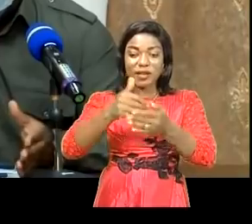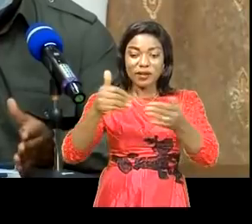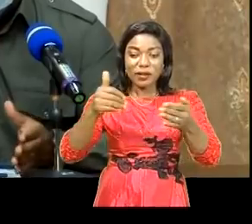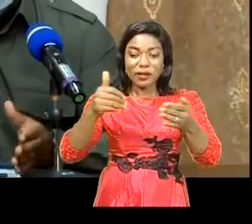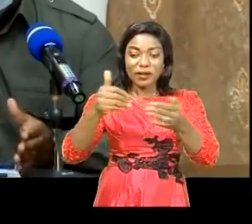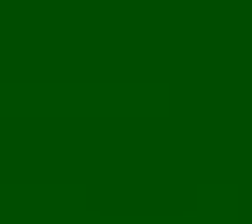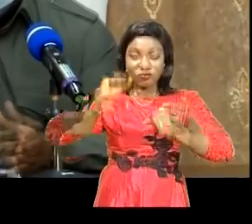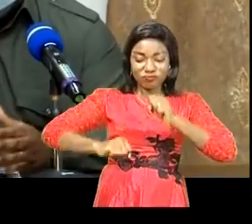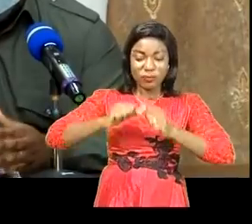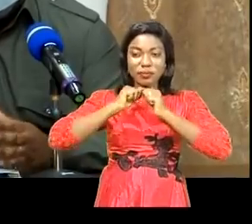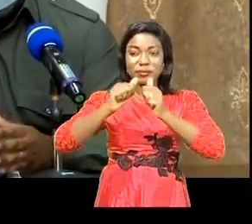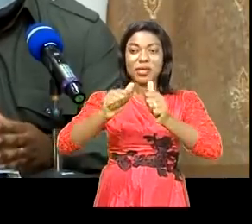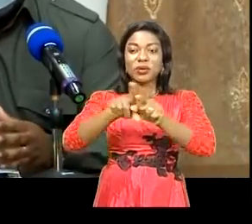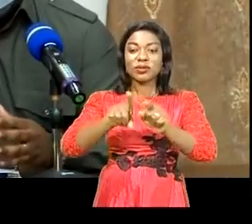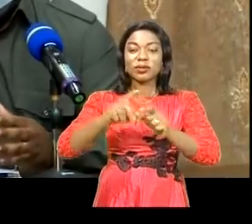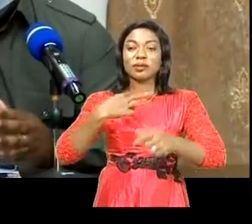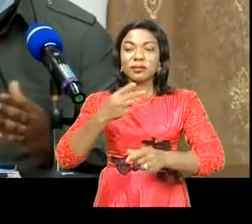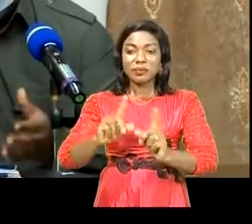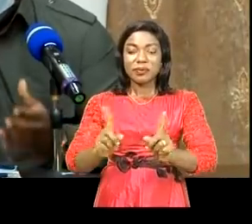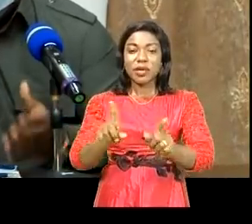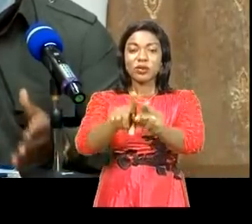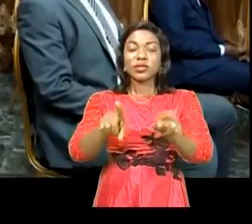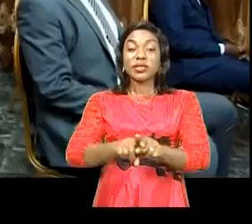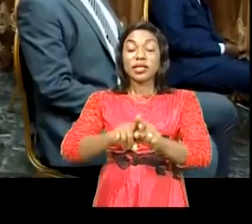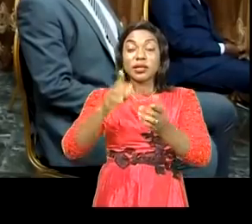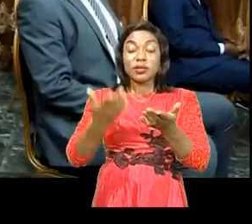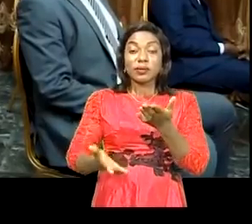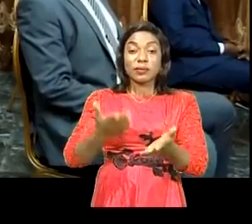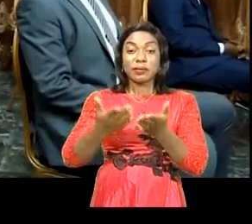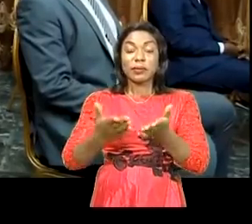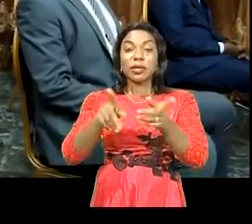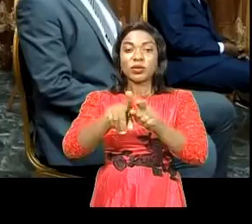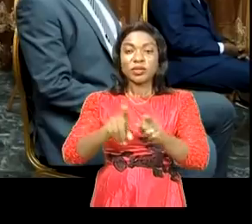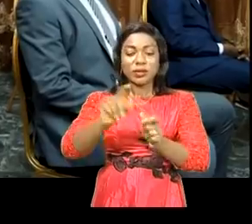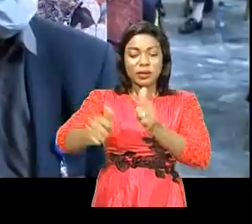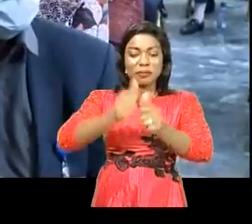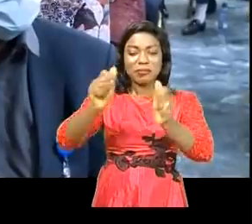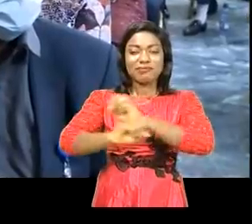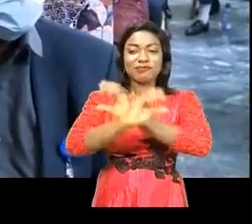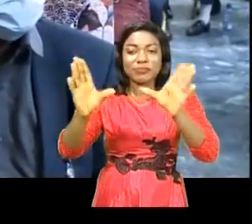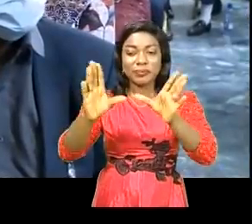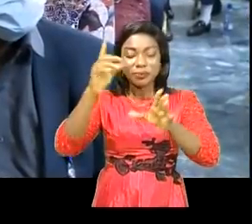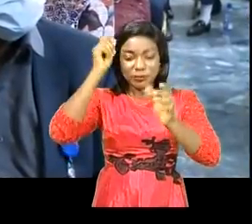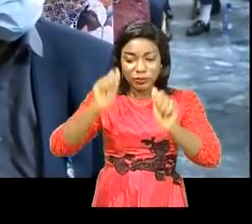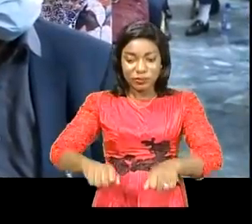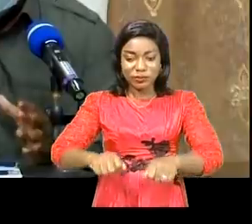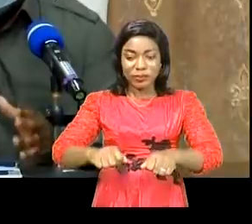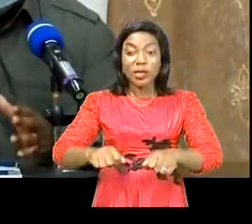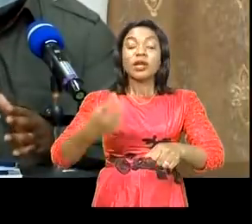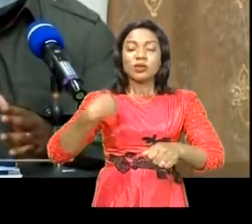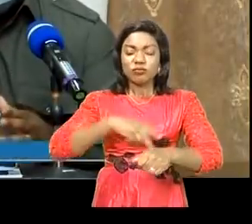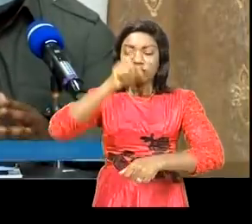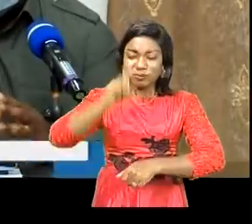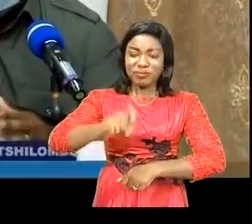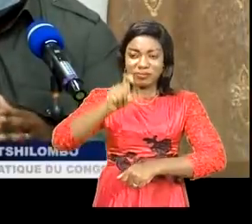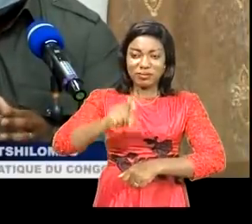fioritures, sans basures et en essayant d'être le plus transparent possible. Donc nous devons